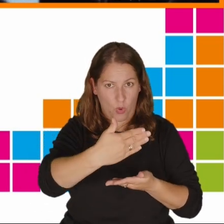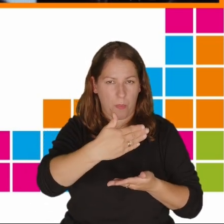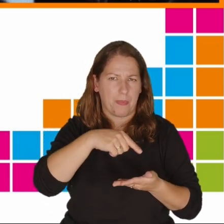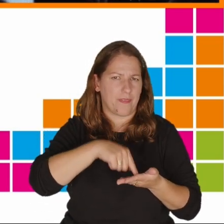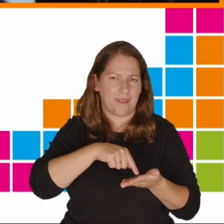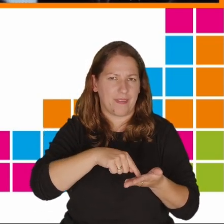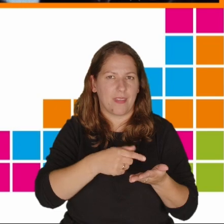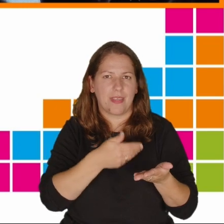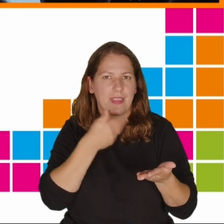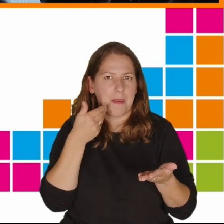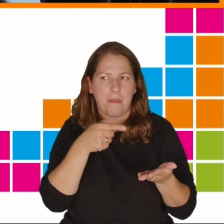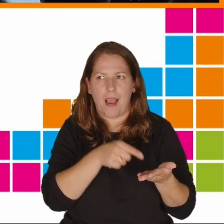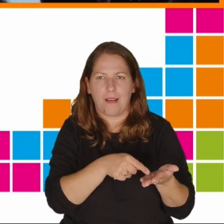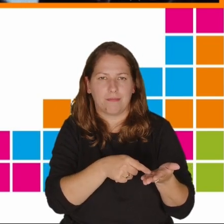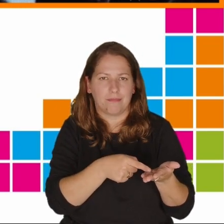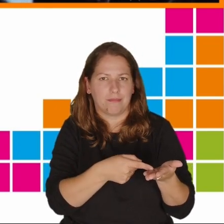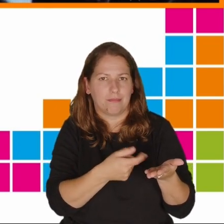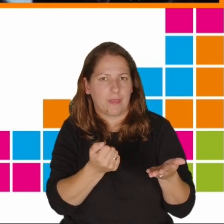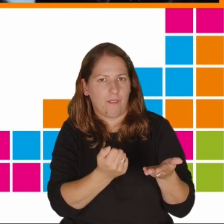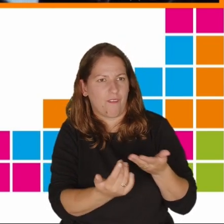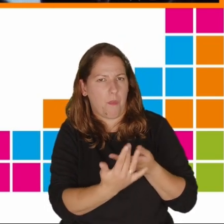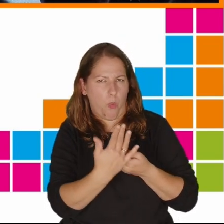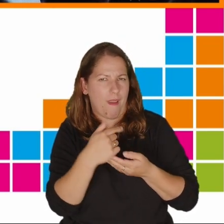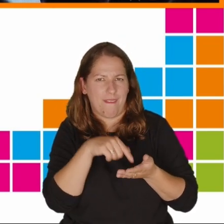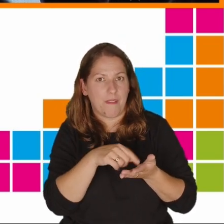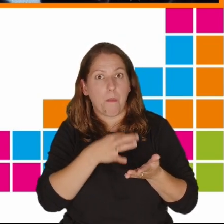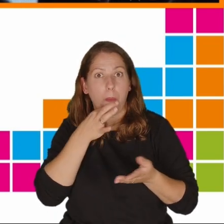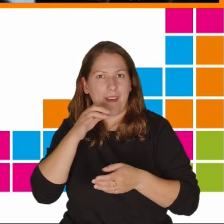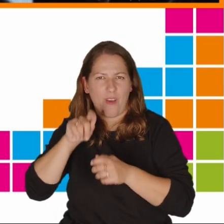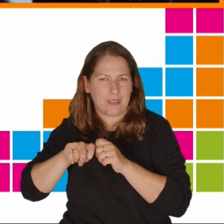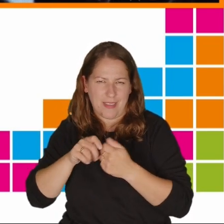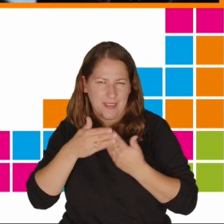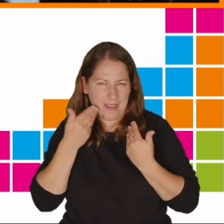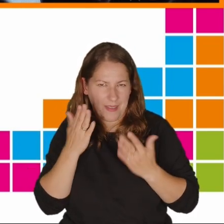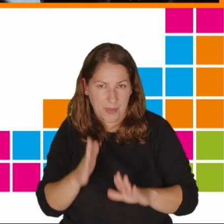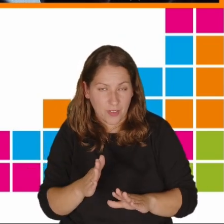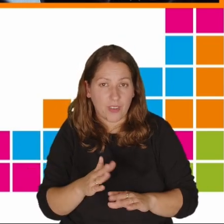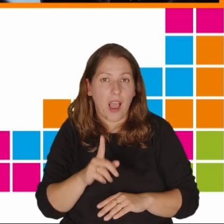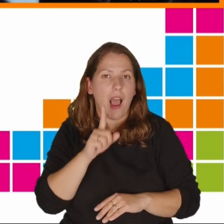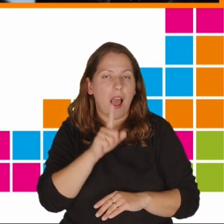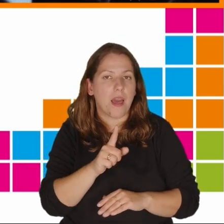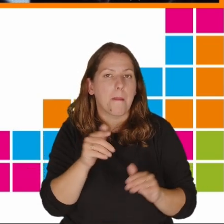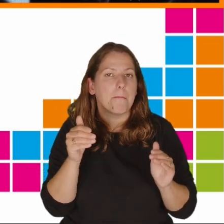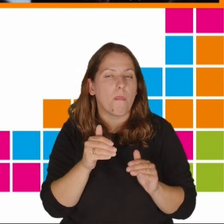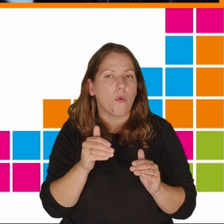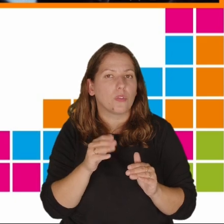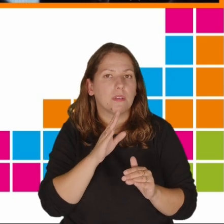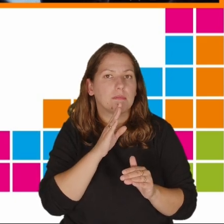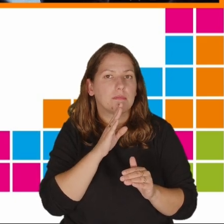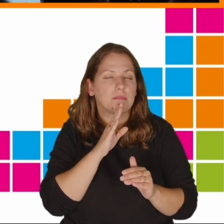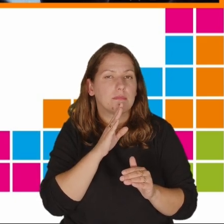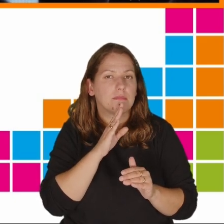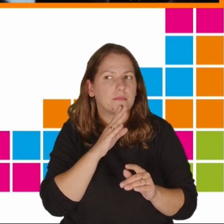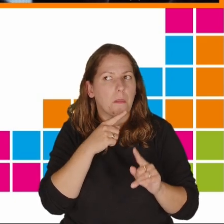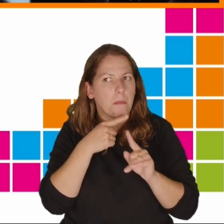nie mają takiego dużego wpływu na poprawę wyników, to mogą mieć